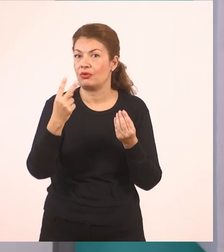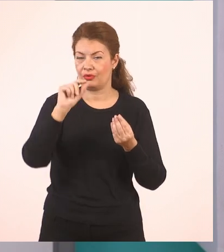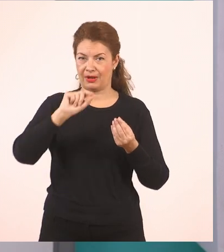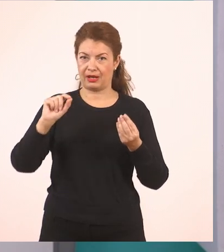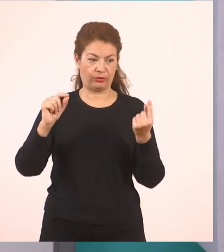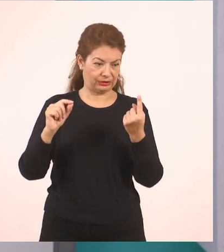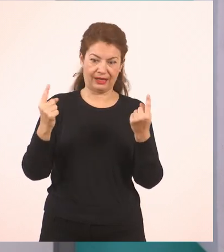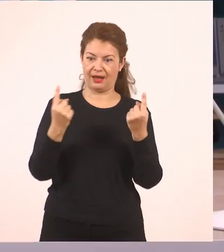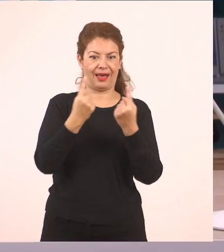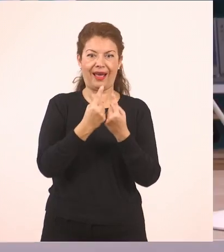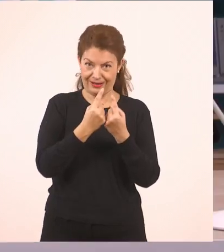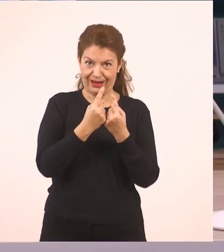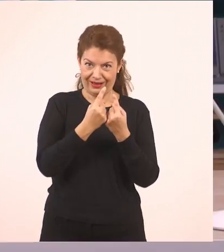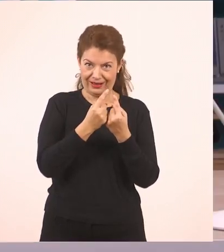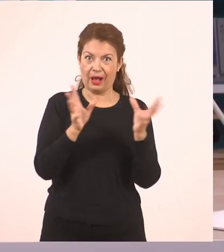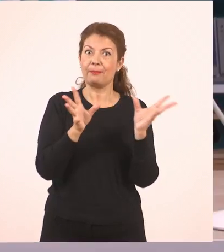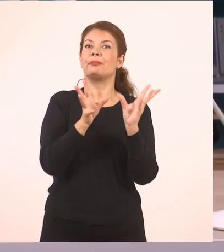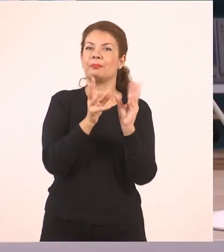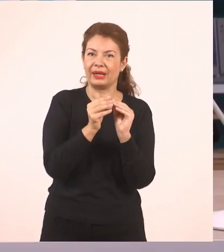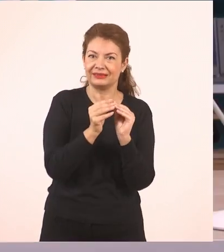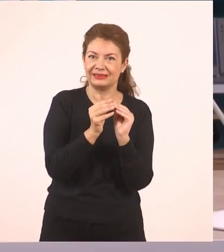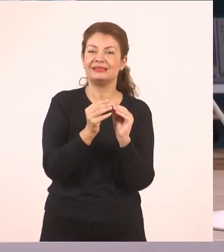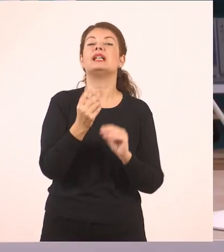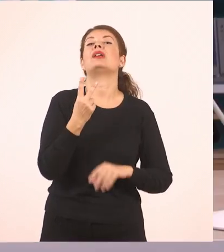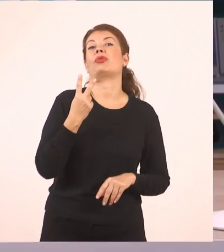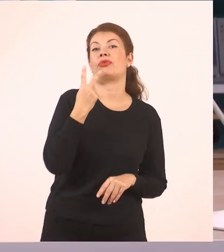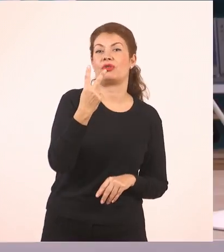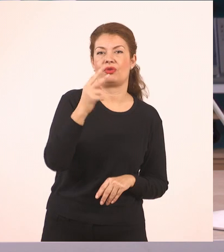μαρκαδόρους. Πάμε να τον ζωγραφίσουμε με κουκίδιτσες.